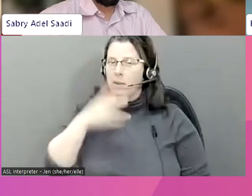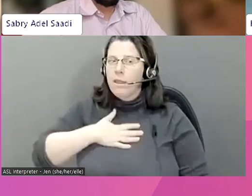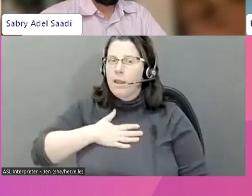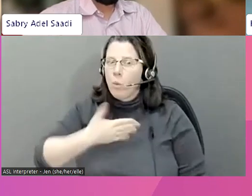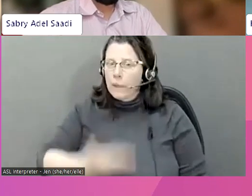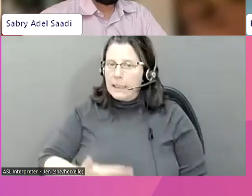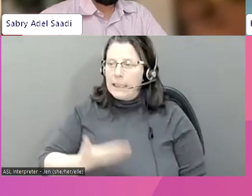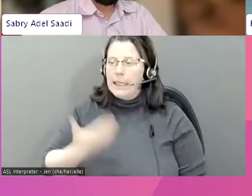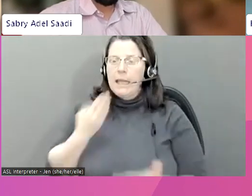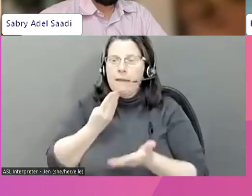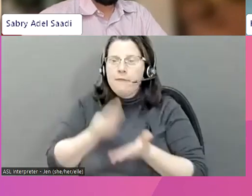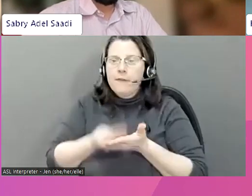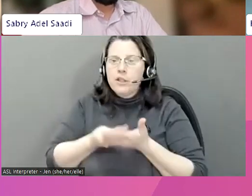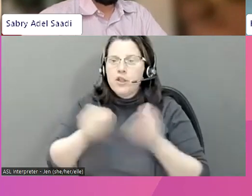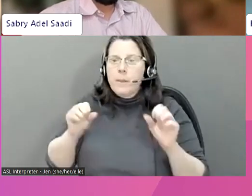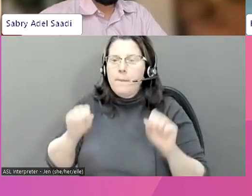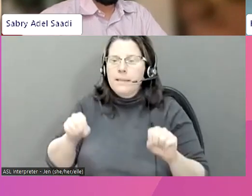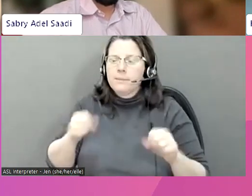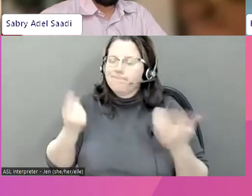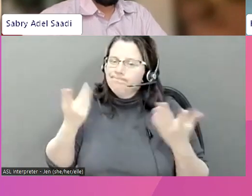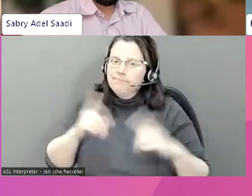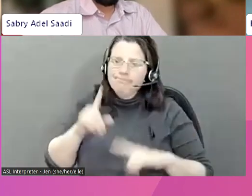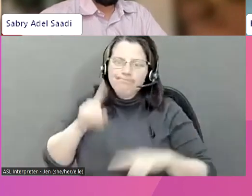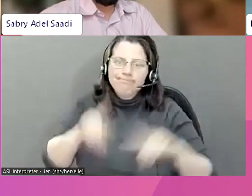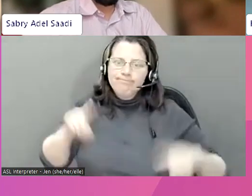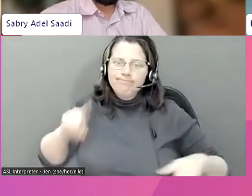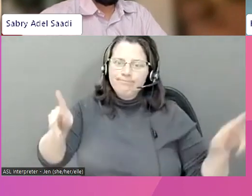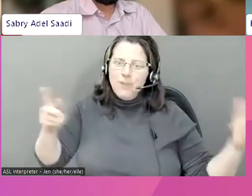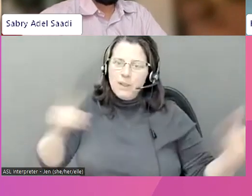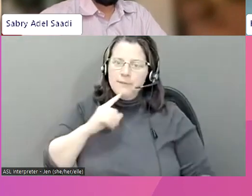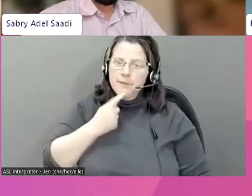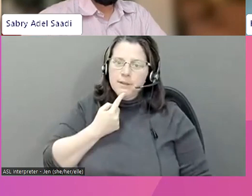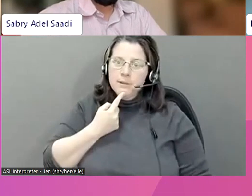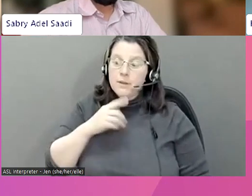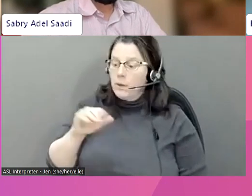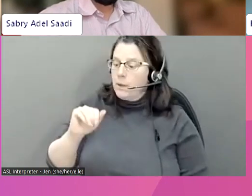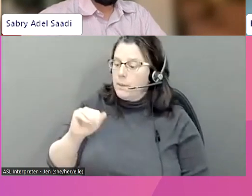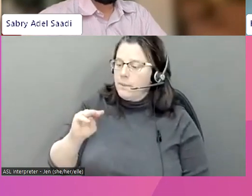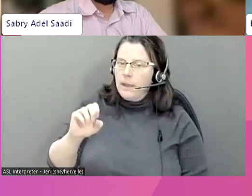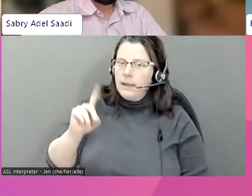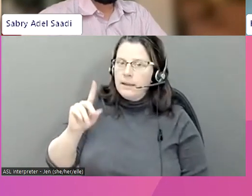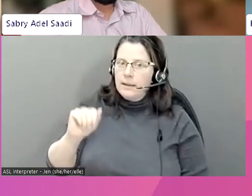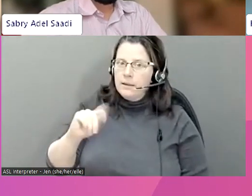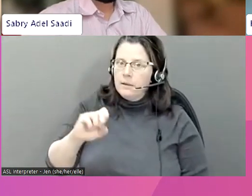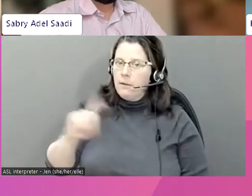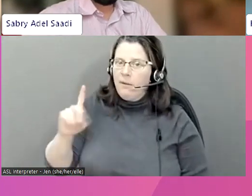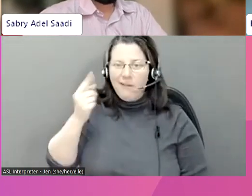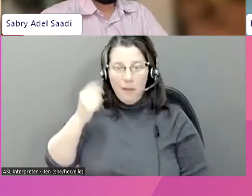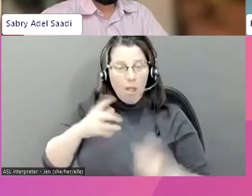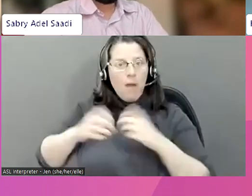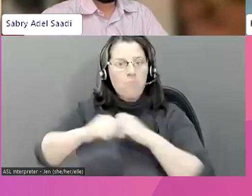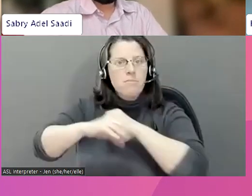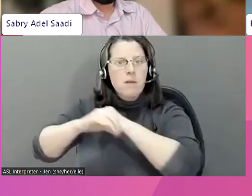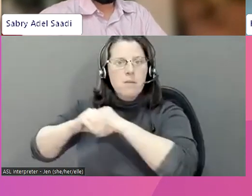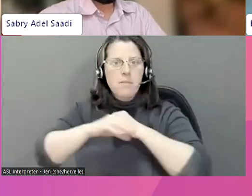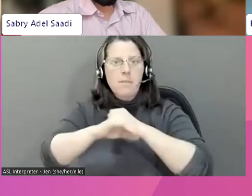Mais la capacité financière de la police, cela dépend de la sévérité du